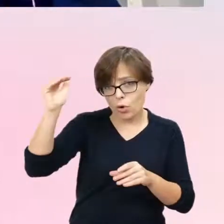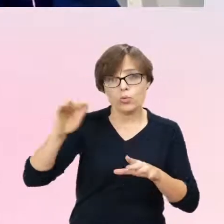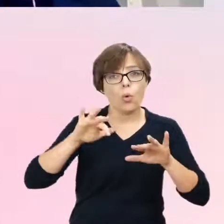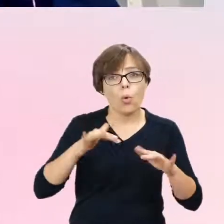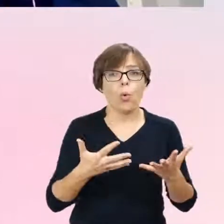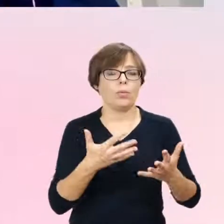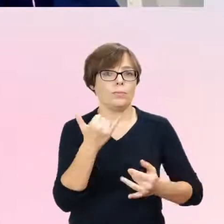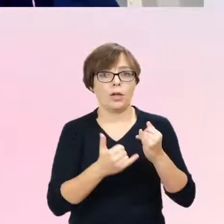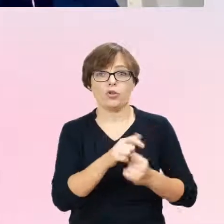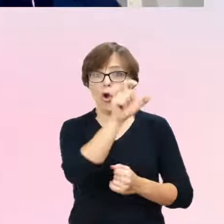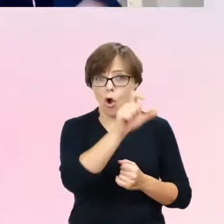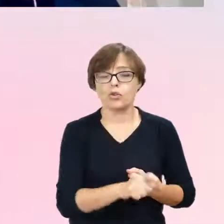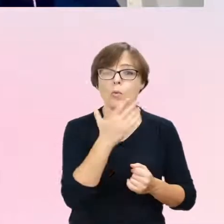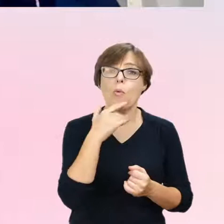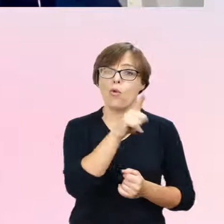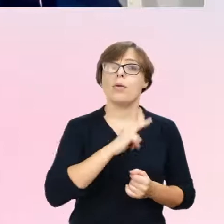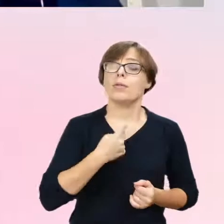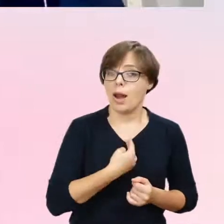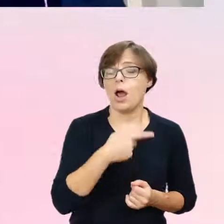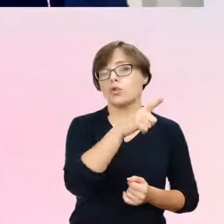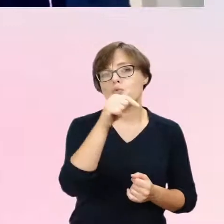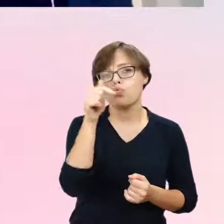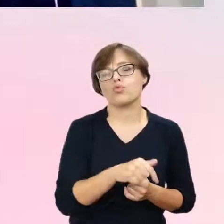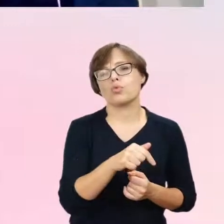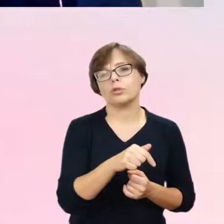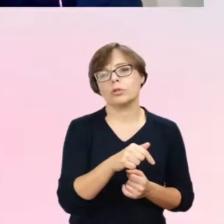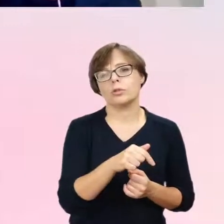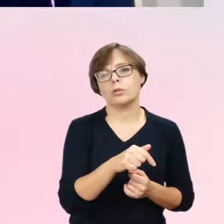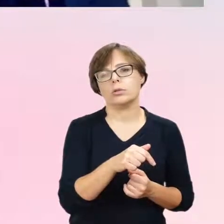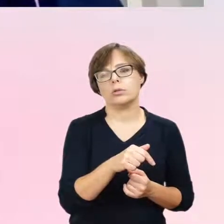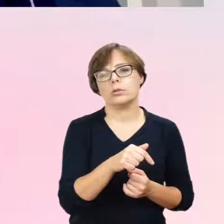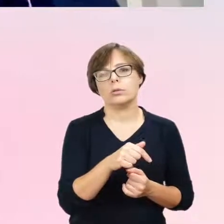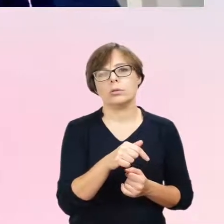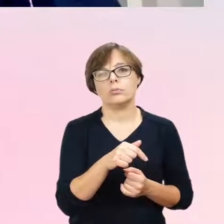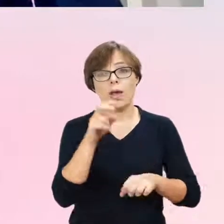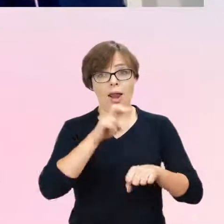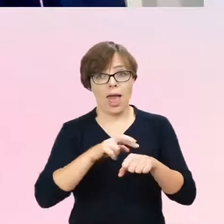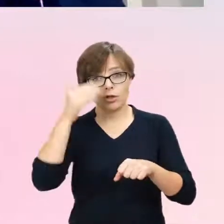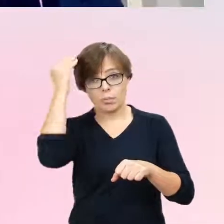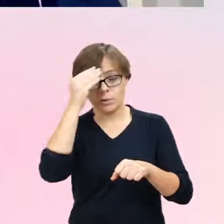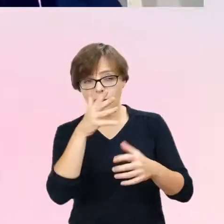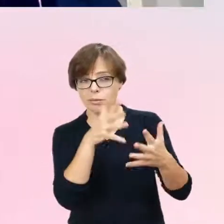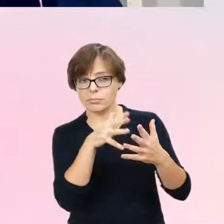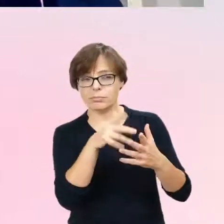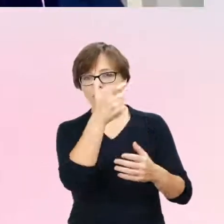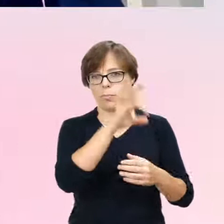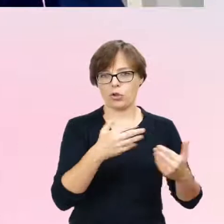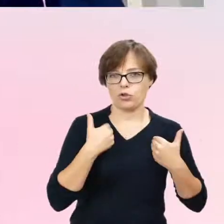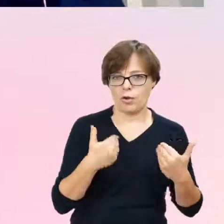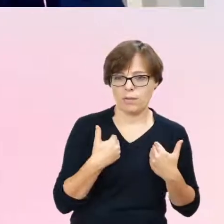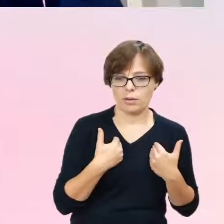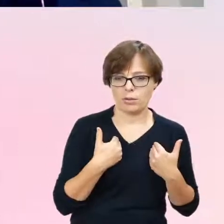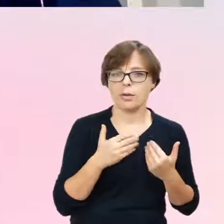deklarowała się jako transpłciowa, musiała być osobą psychiatrycznie zdrową, bez